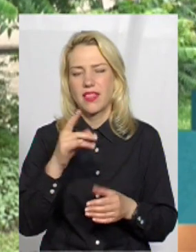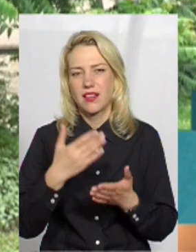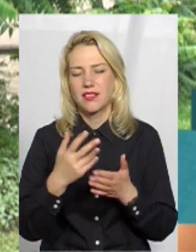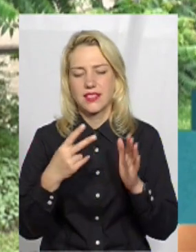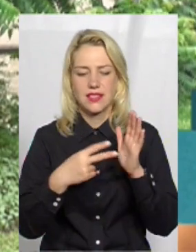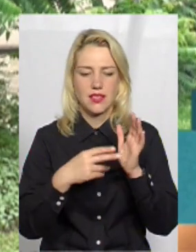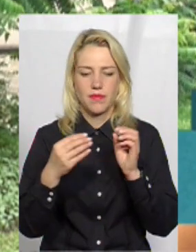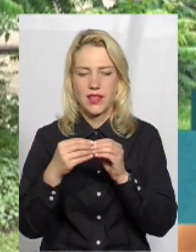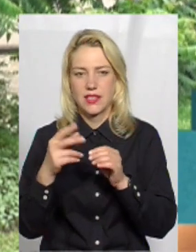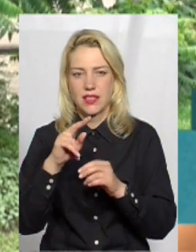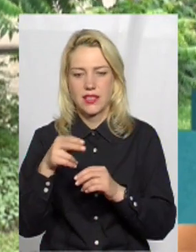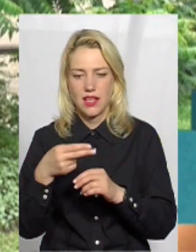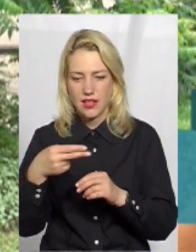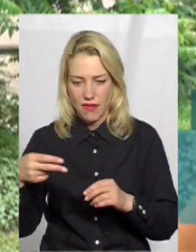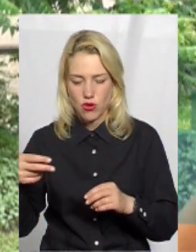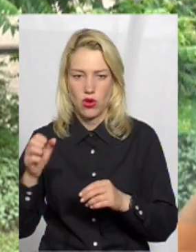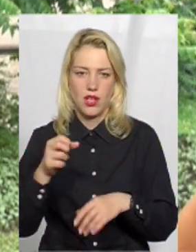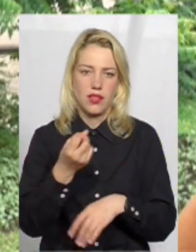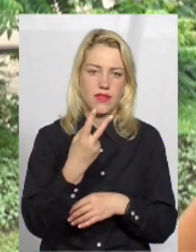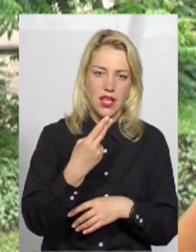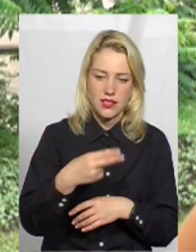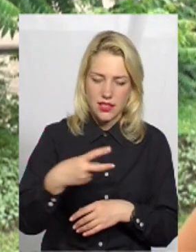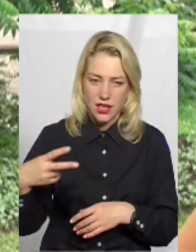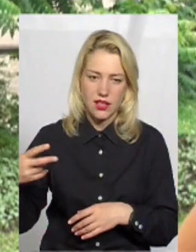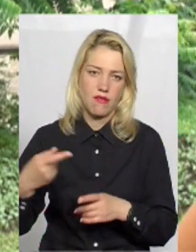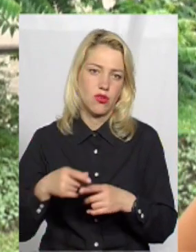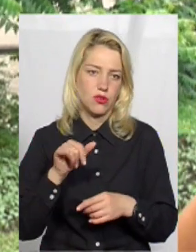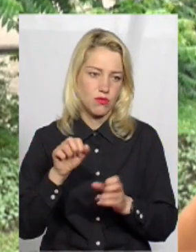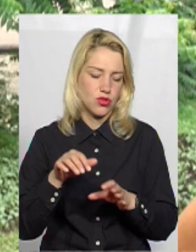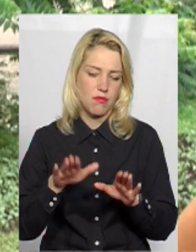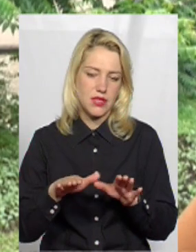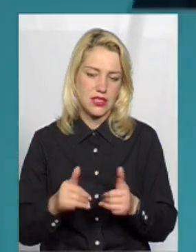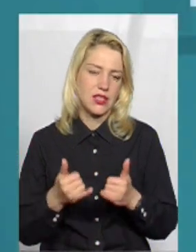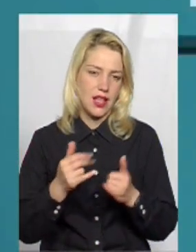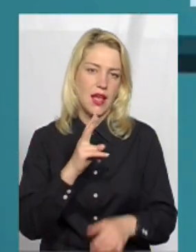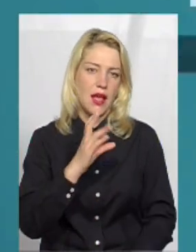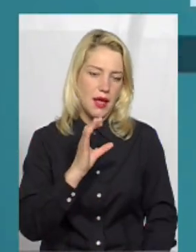середньому теж ціна така 10-12 євро вже можна собі місце для кемпінгу знайти.